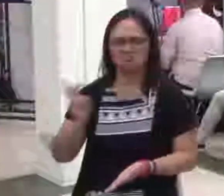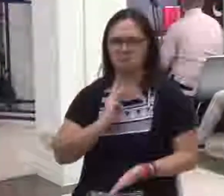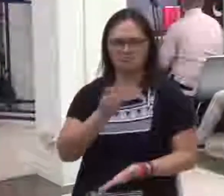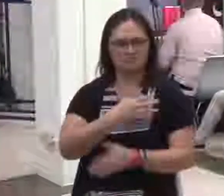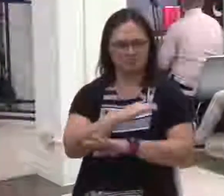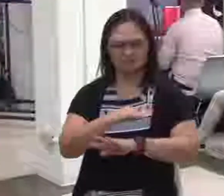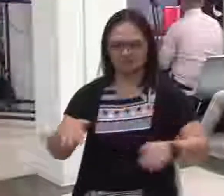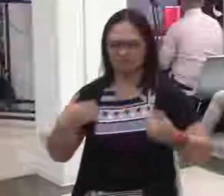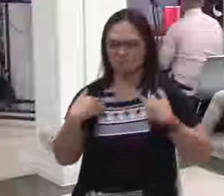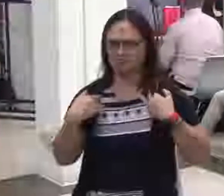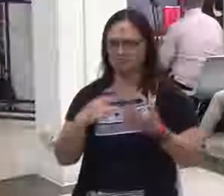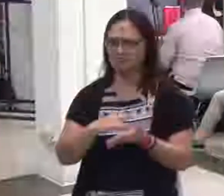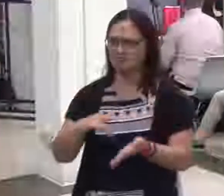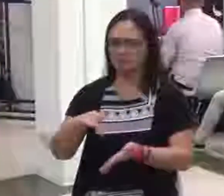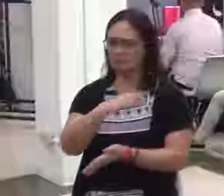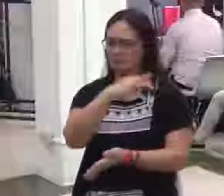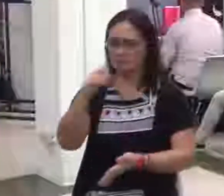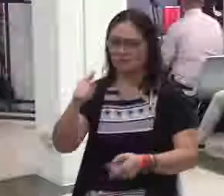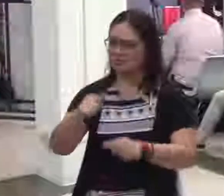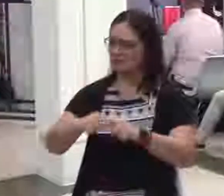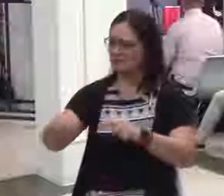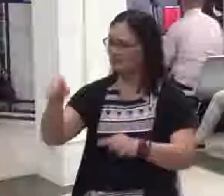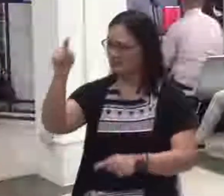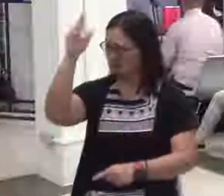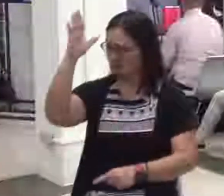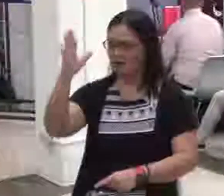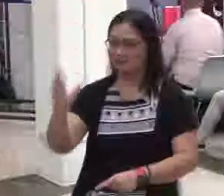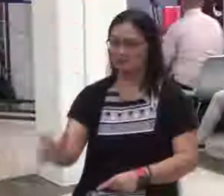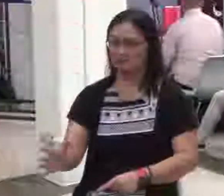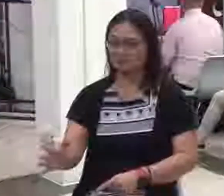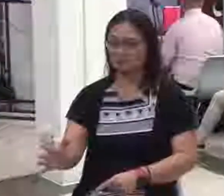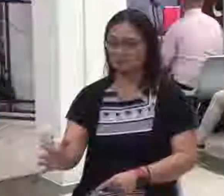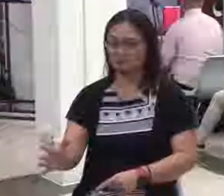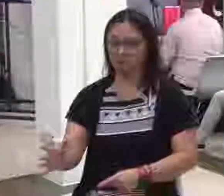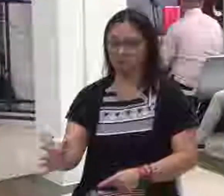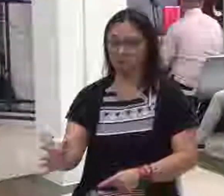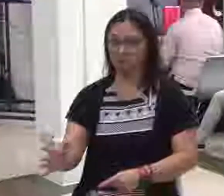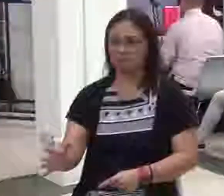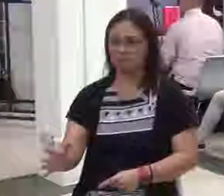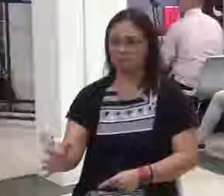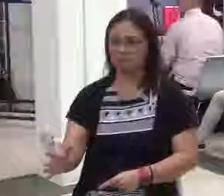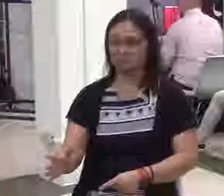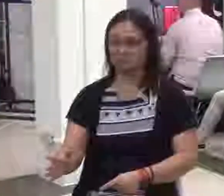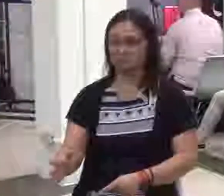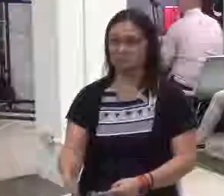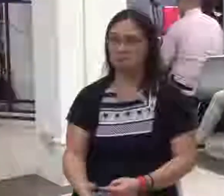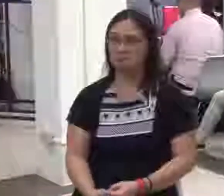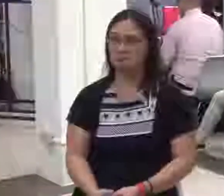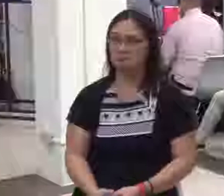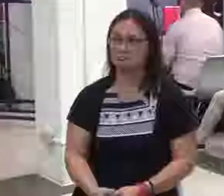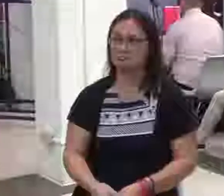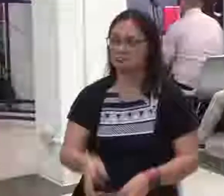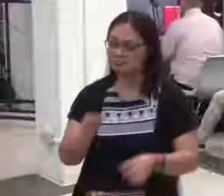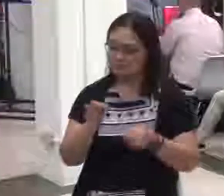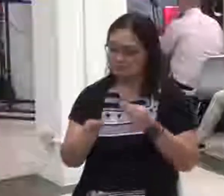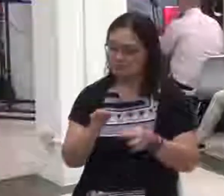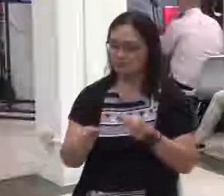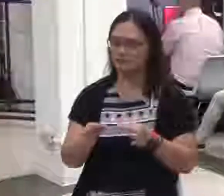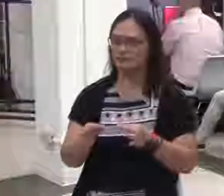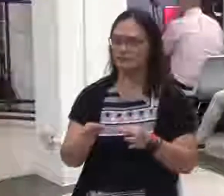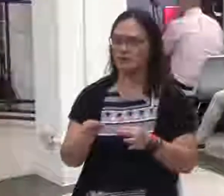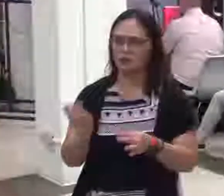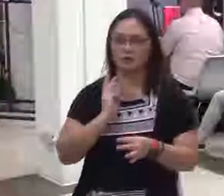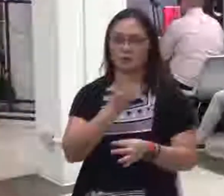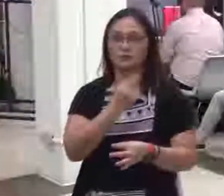panggagalingan ng glory kundi ang ating Diyos tama po ba kung meron man tayong sasabihin